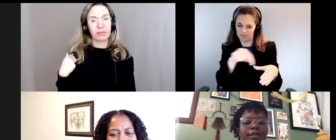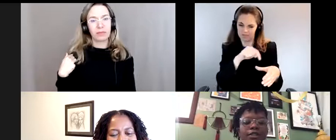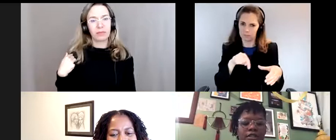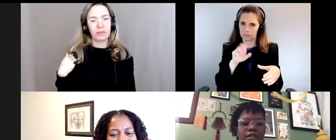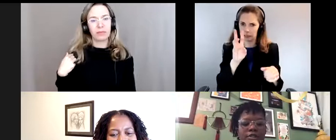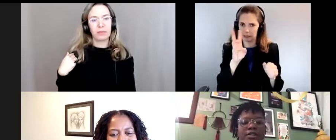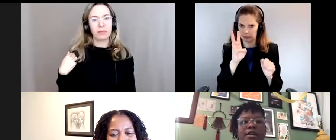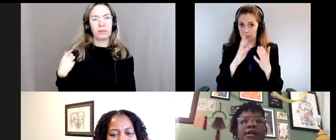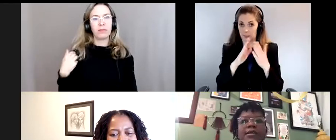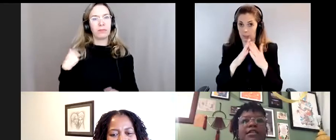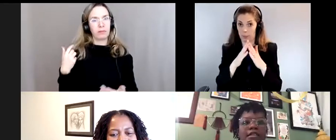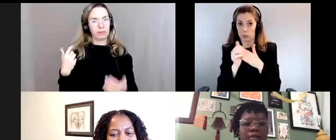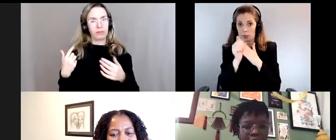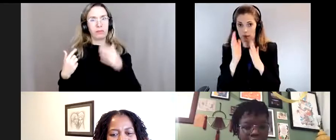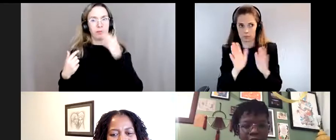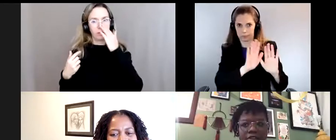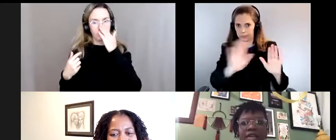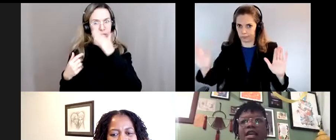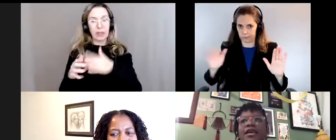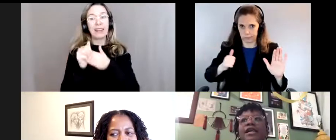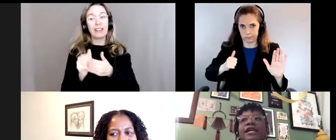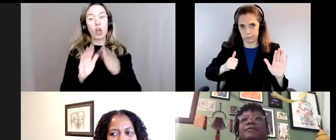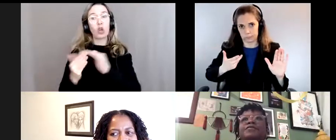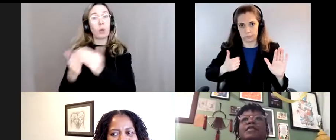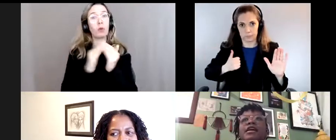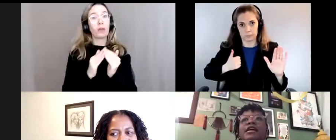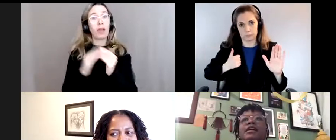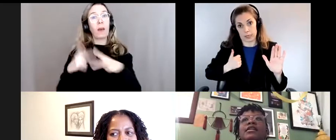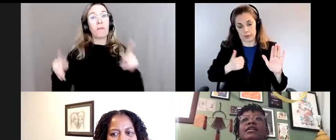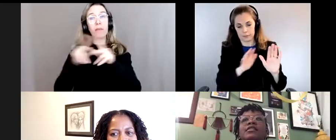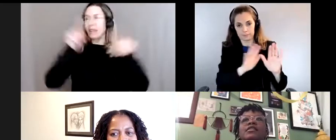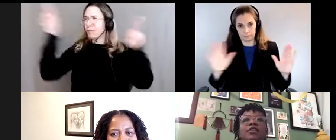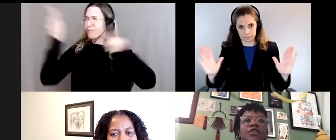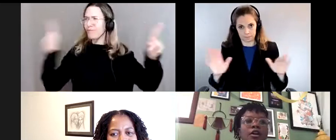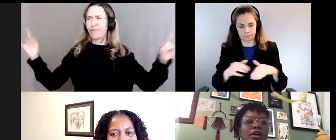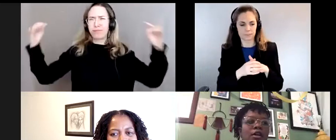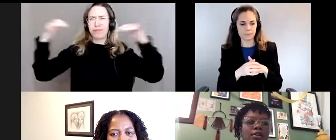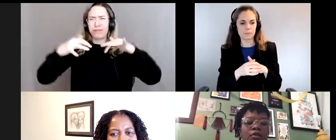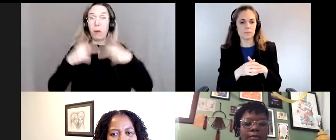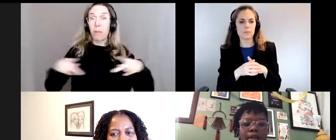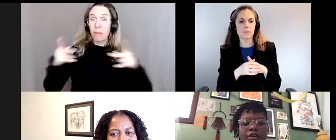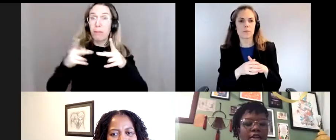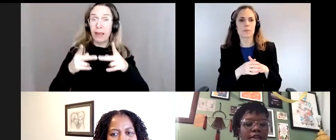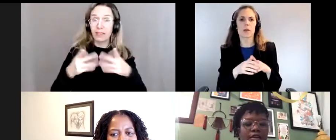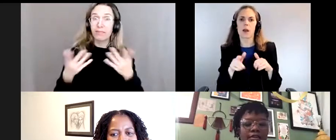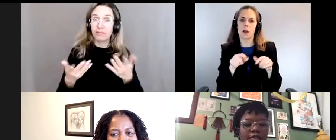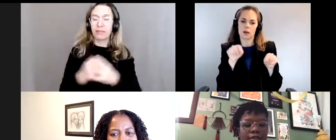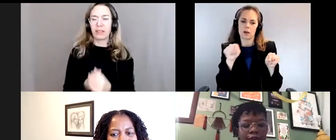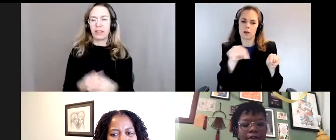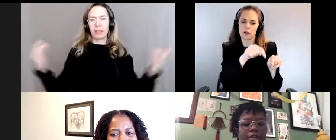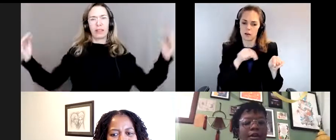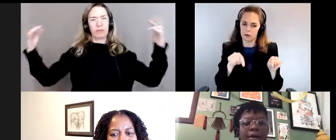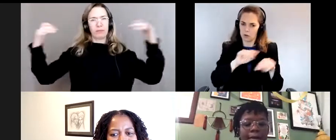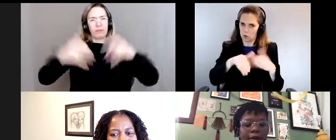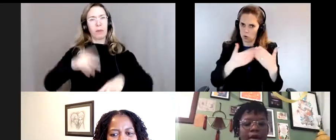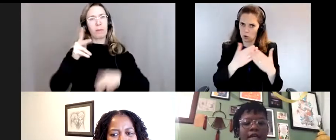nous réunissons six leaders communautaires qui viennent de tout le pays dans ce qu'on appelle un pays. Et toutes ces personnes